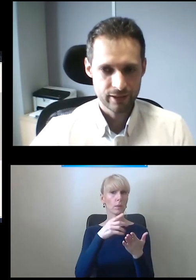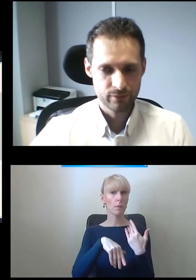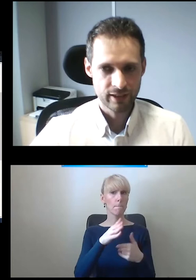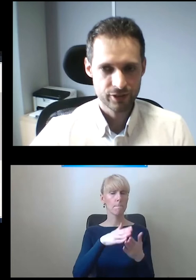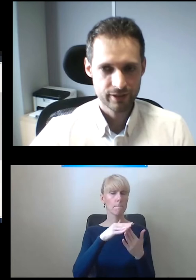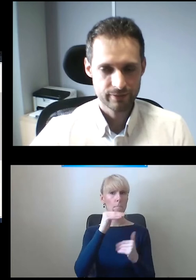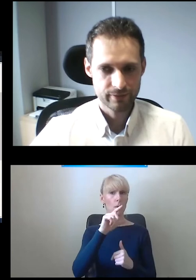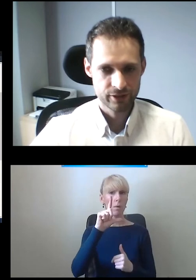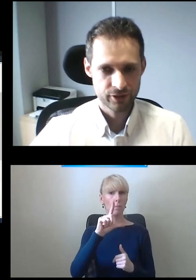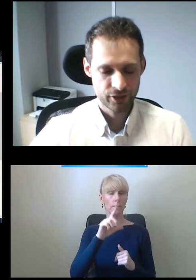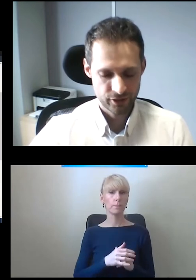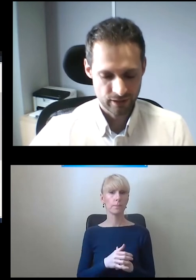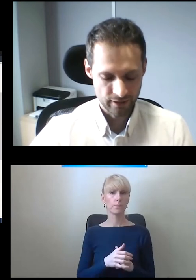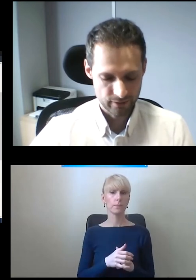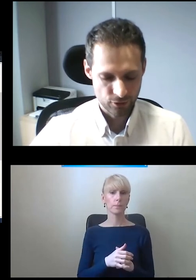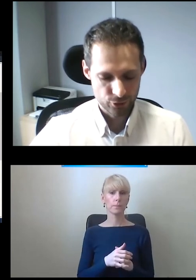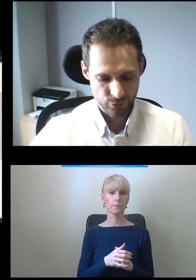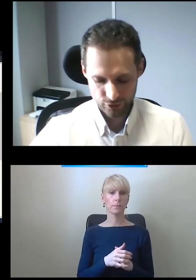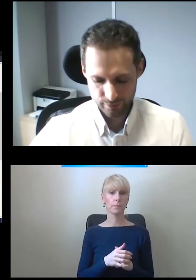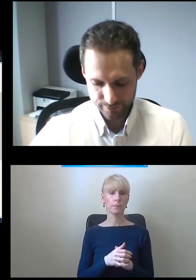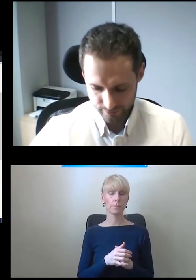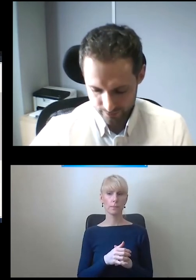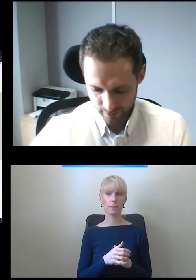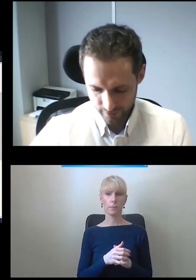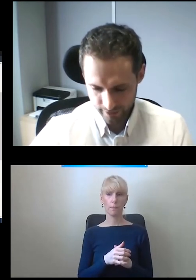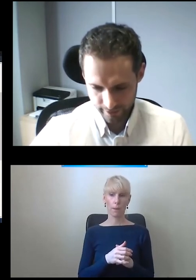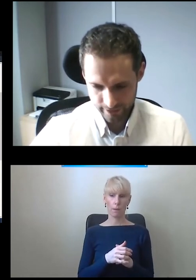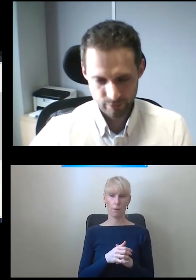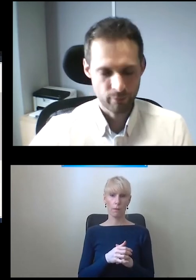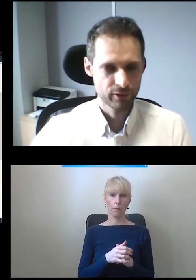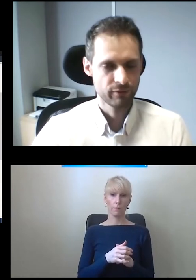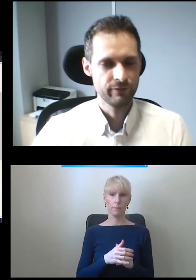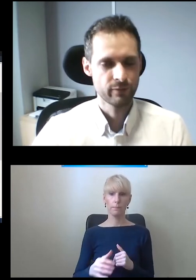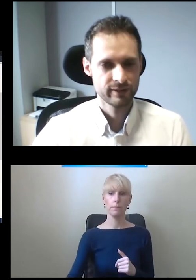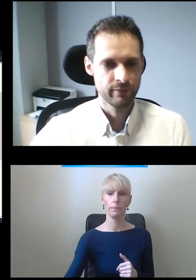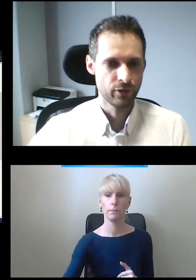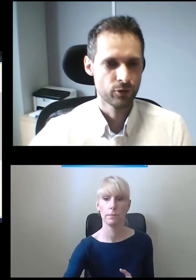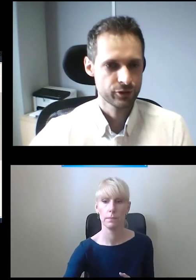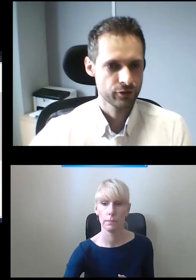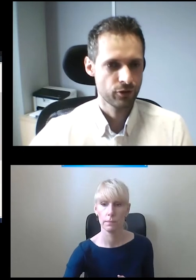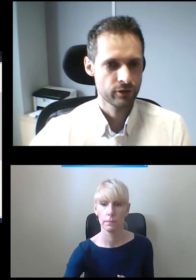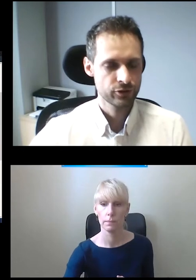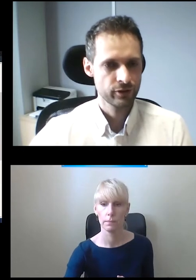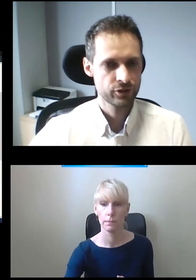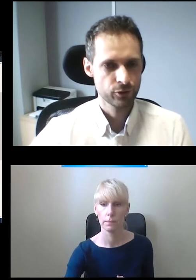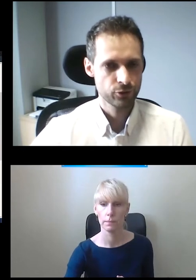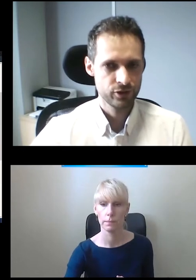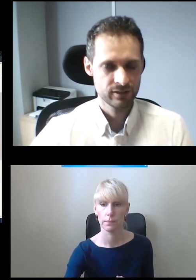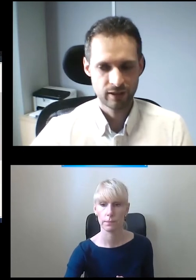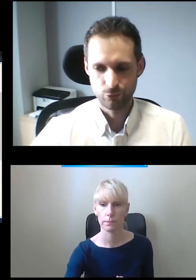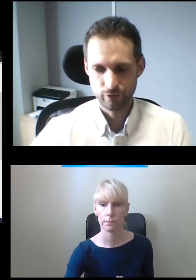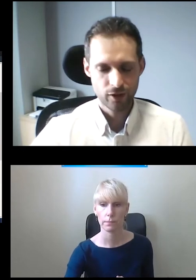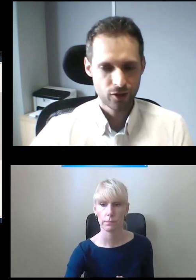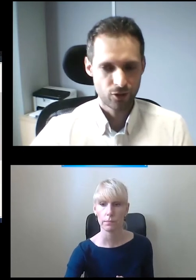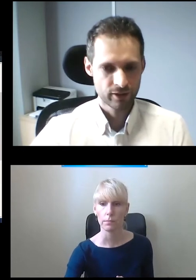Jedną z naszych rzeczy, znaczy dla kogoś może kto, jesteśmy bombardowani informacjami o ograniczonej żywotności